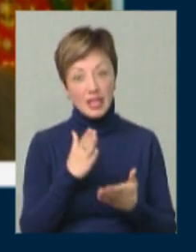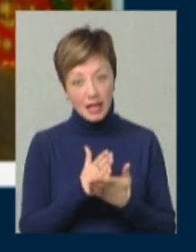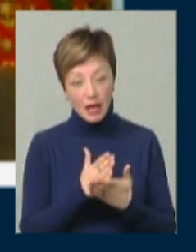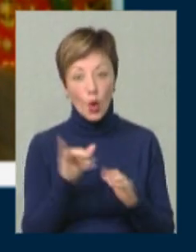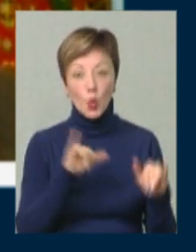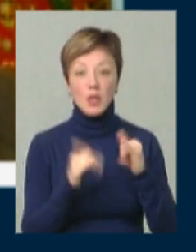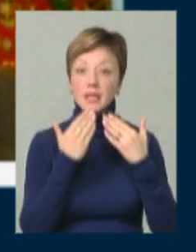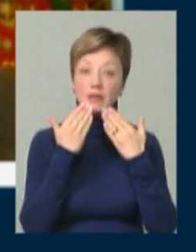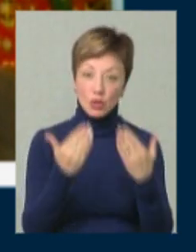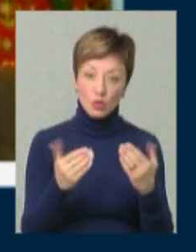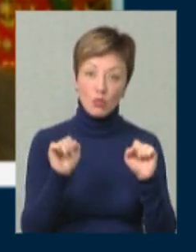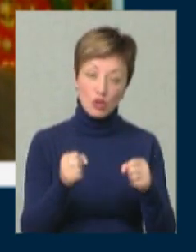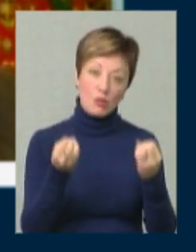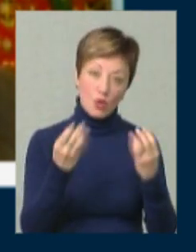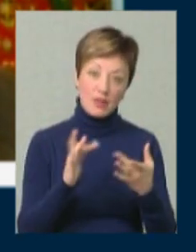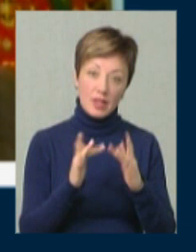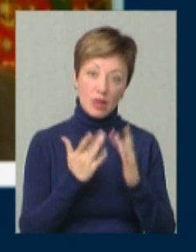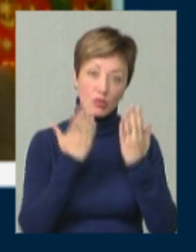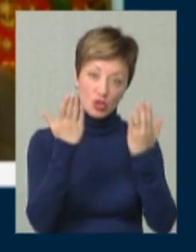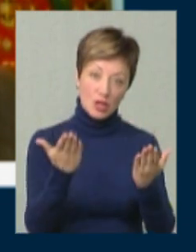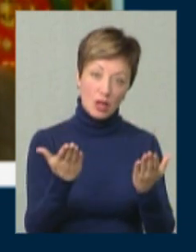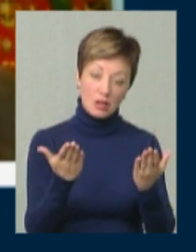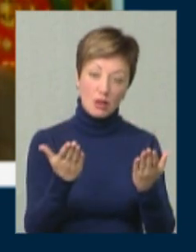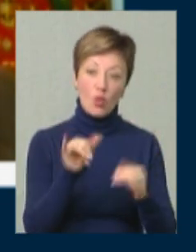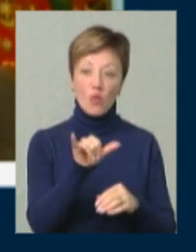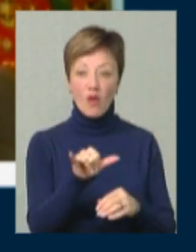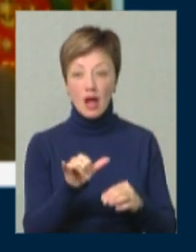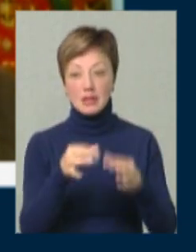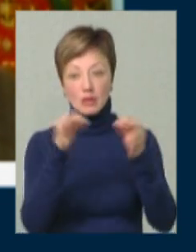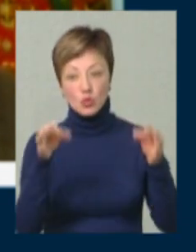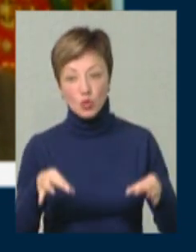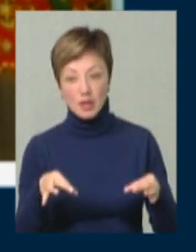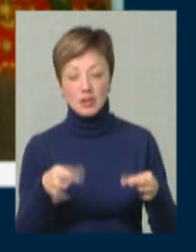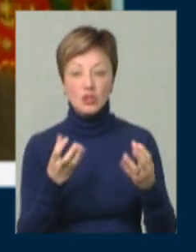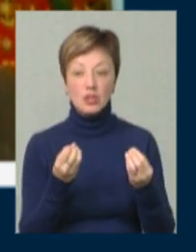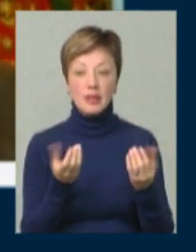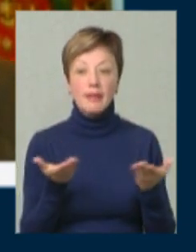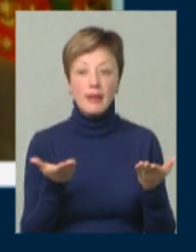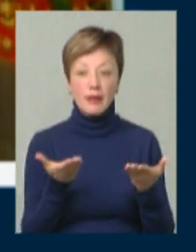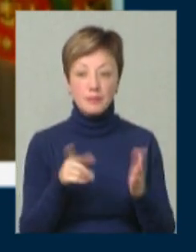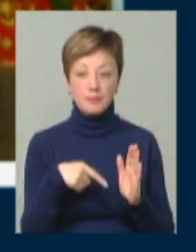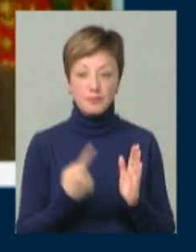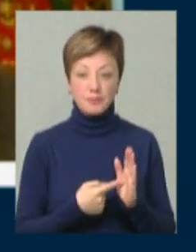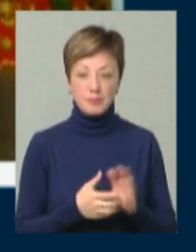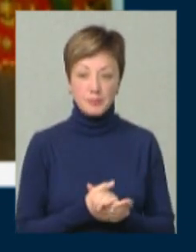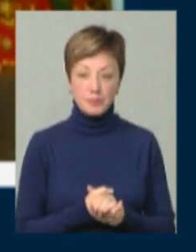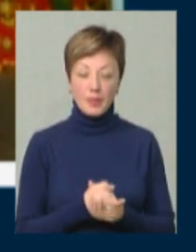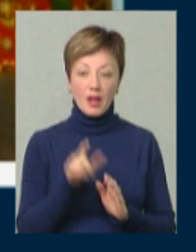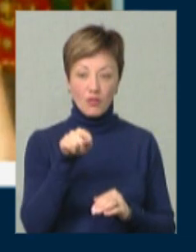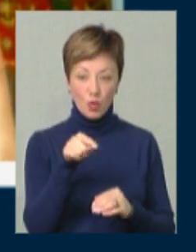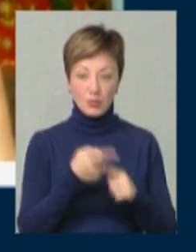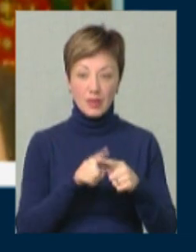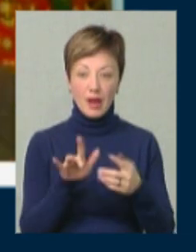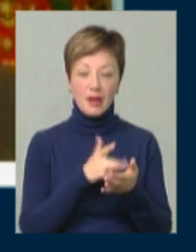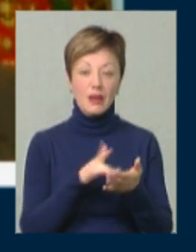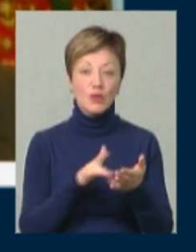куди звернутися, чи можна просто в інтернеті почитати? У вас на сторінці ще десь. Ну, дивіться, в тому калькуляторі, в